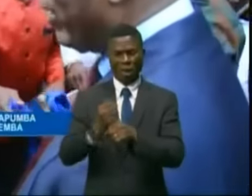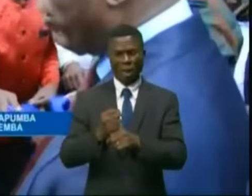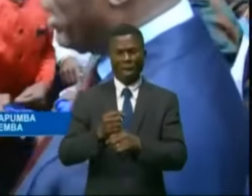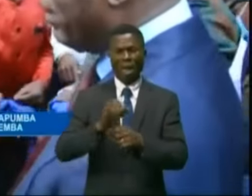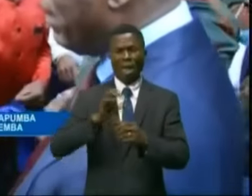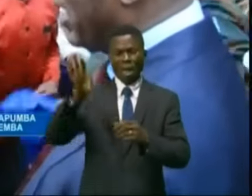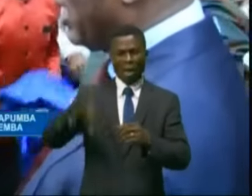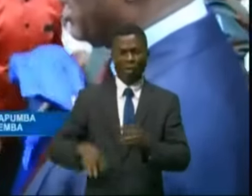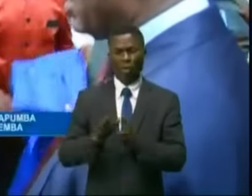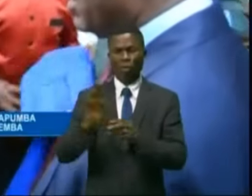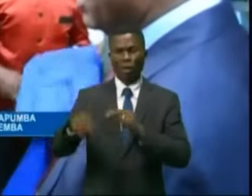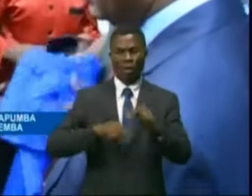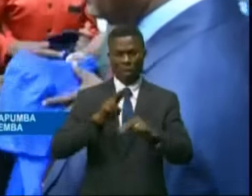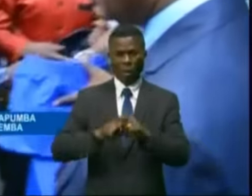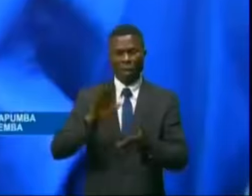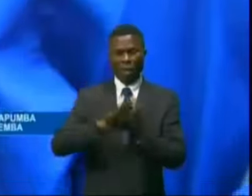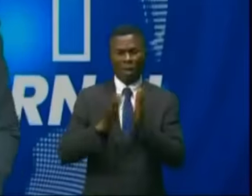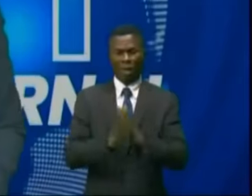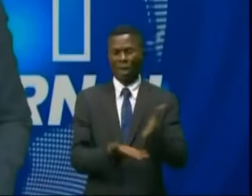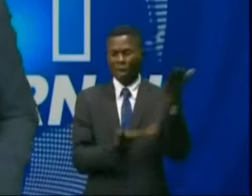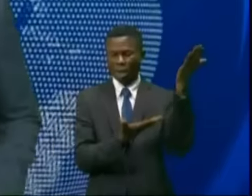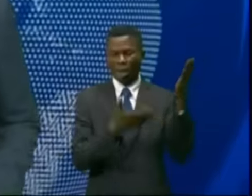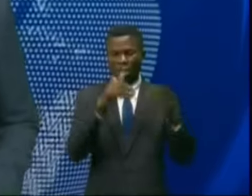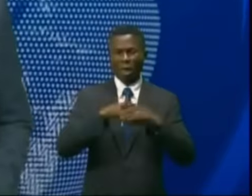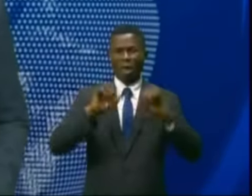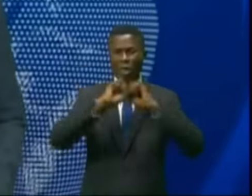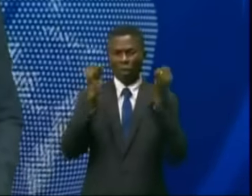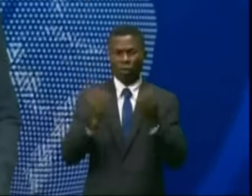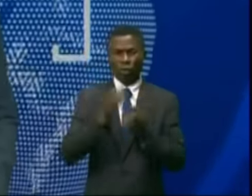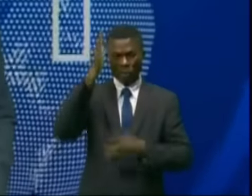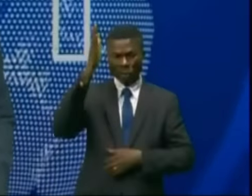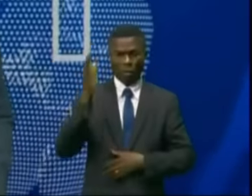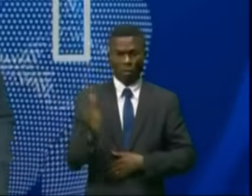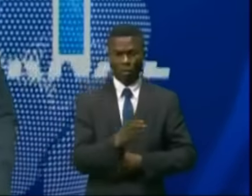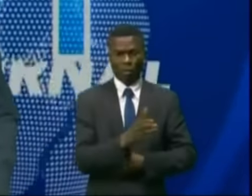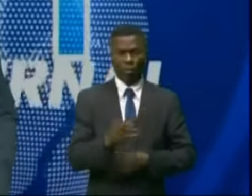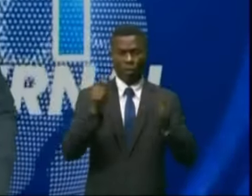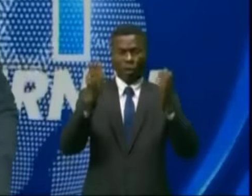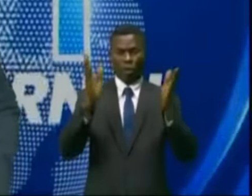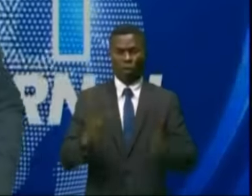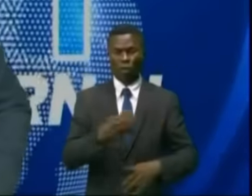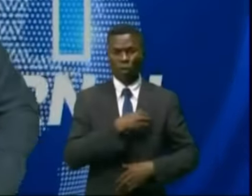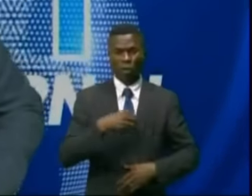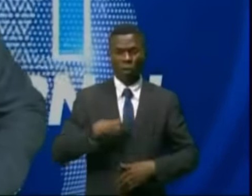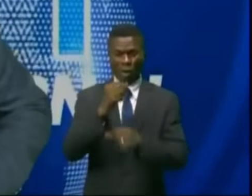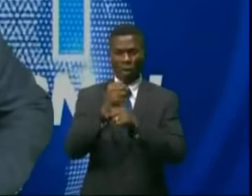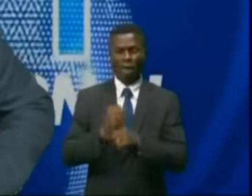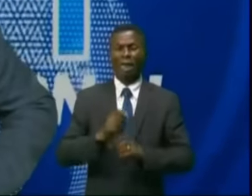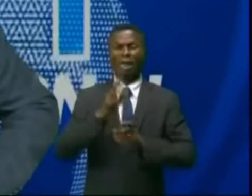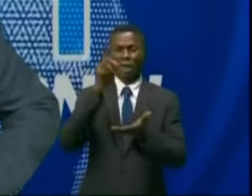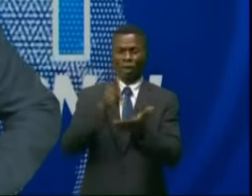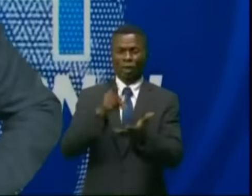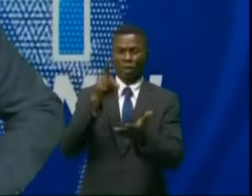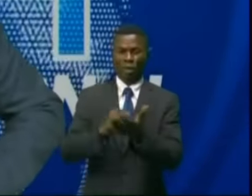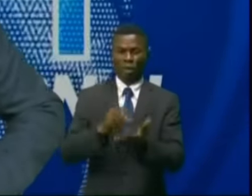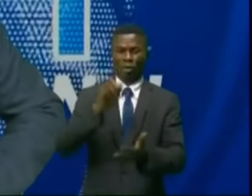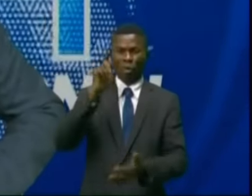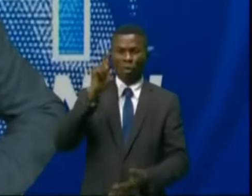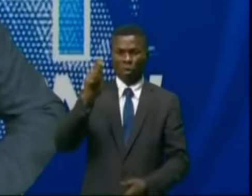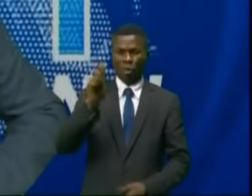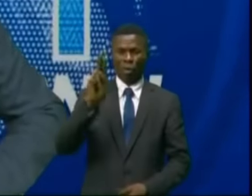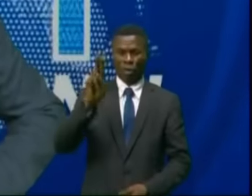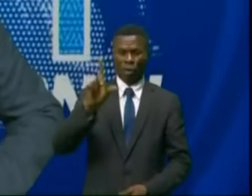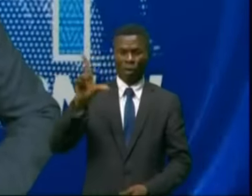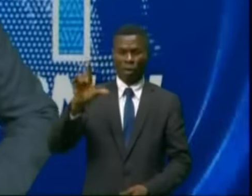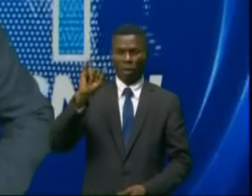national pour qu'ils deviennent utiles. Une journaliste congolaise a reçu le prix Tulip décerné par